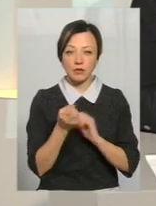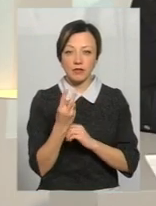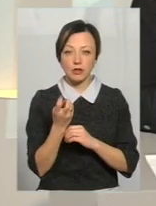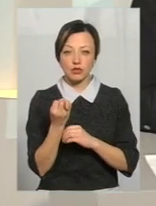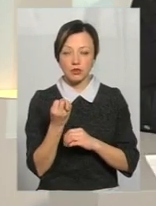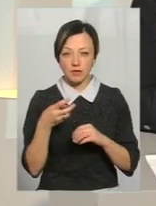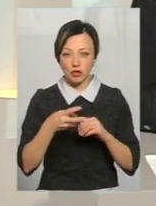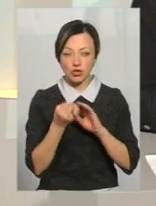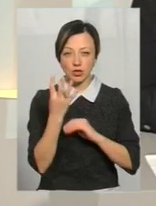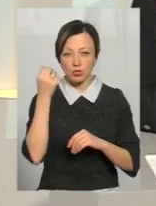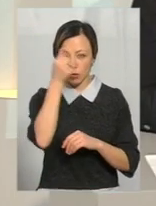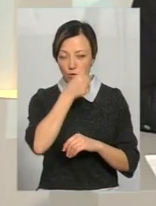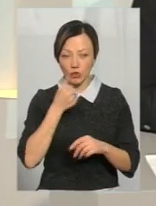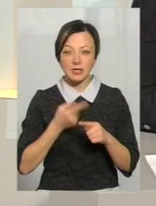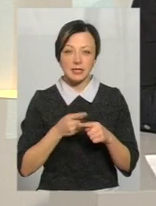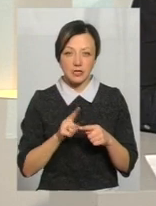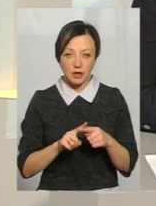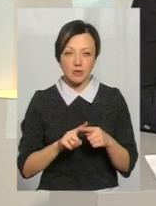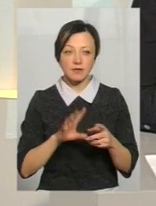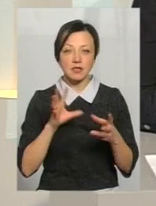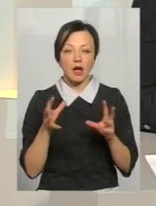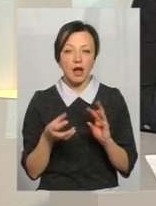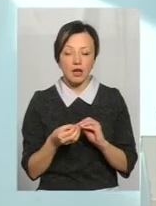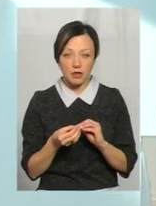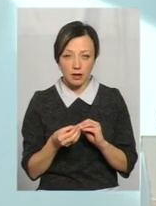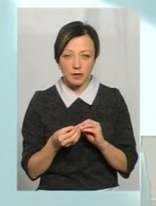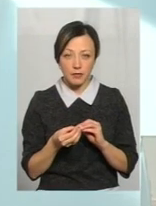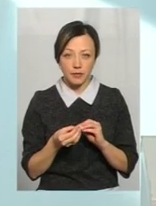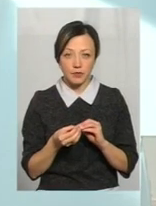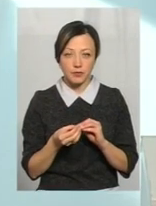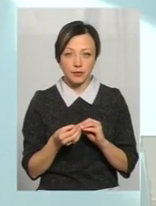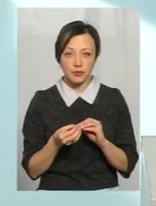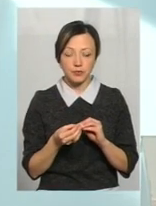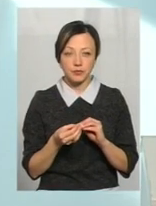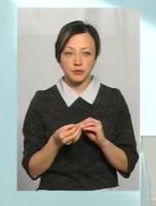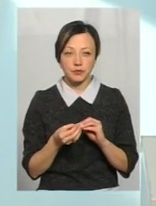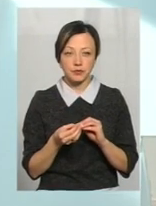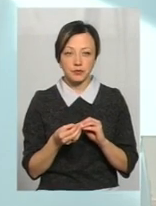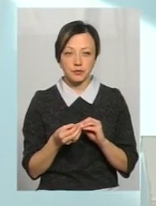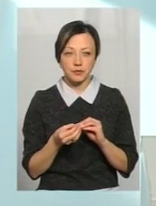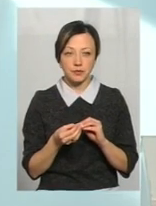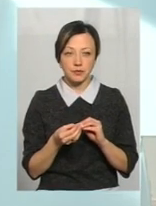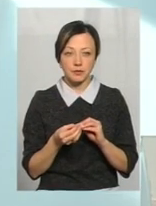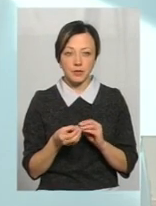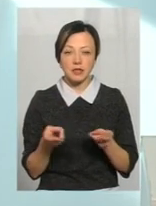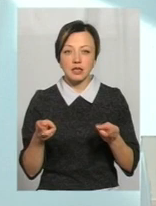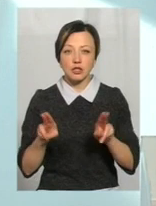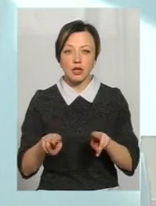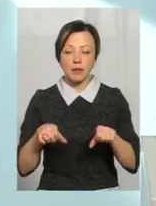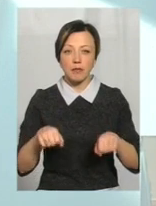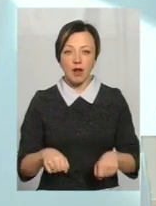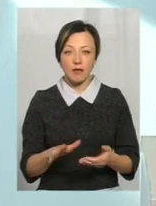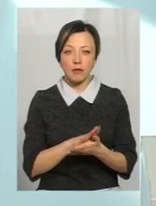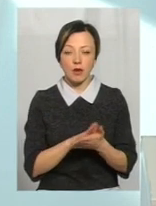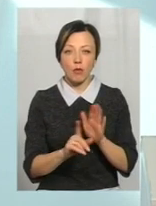року, і прикінцеве положення взагалі залишає право на пільовий